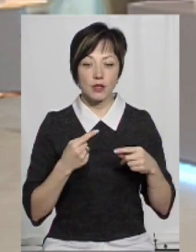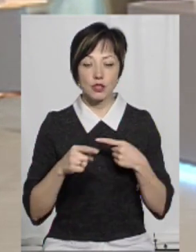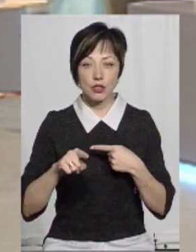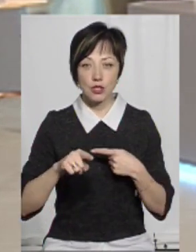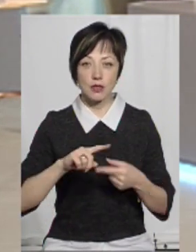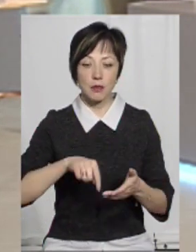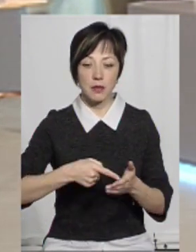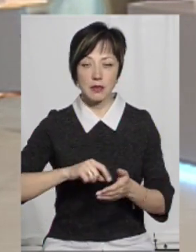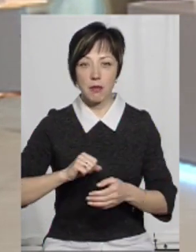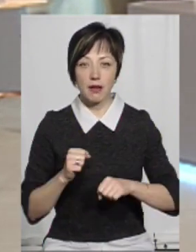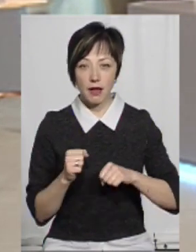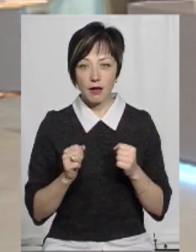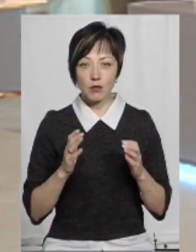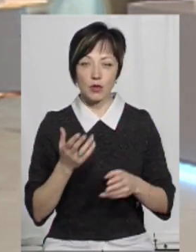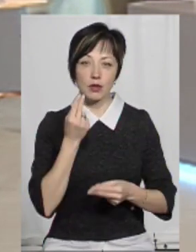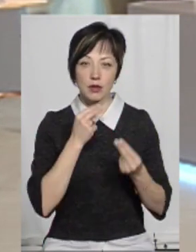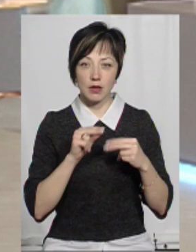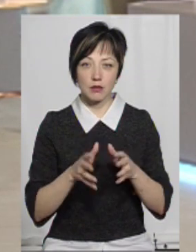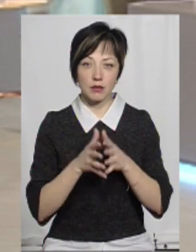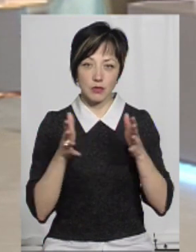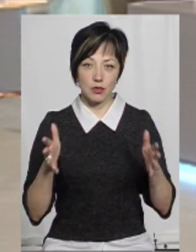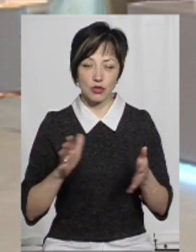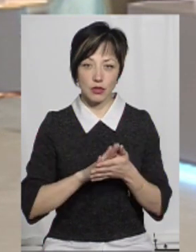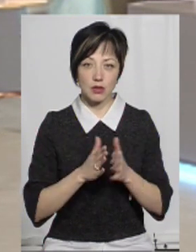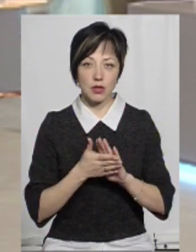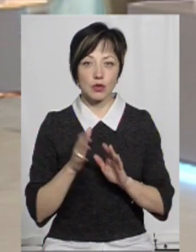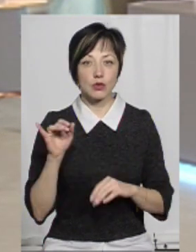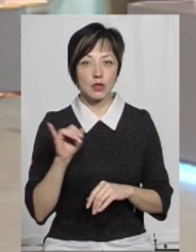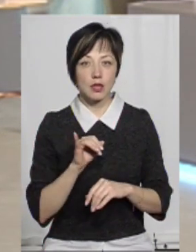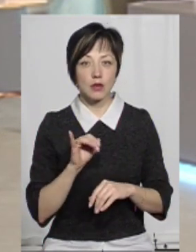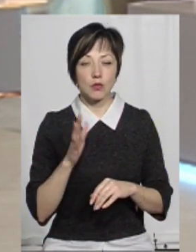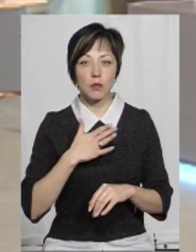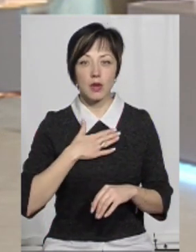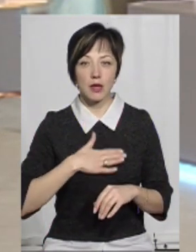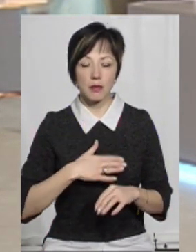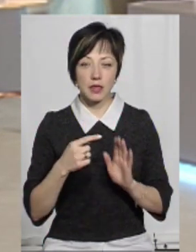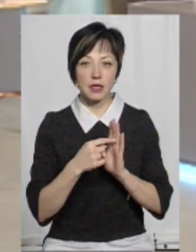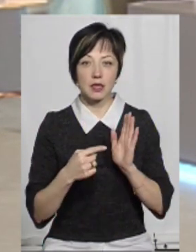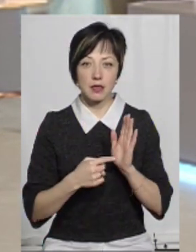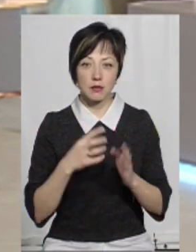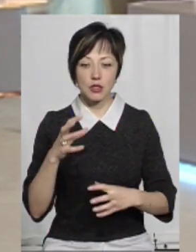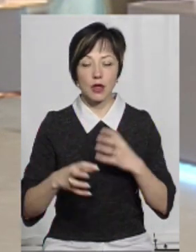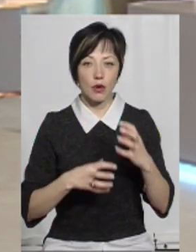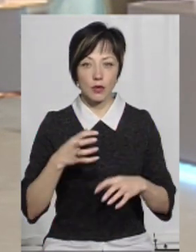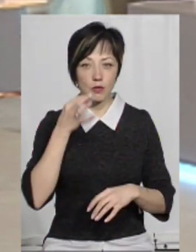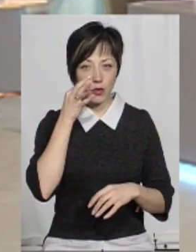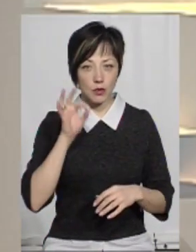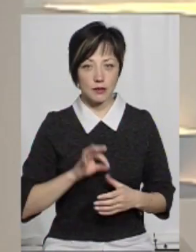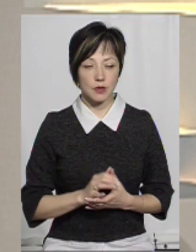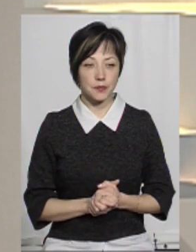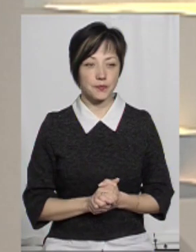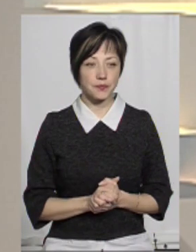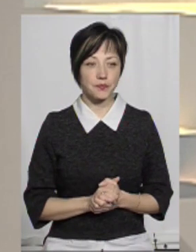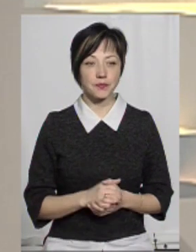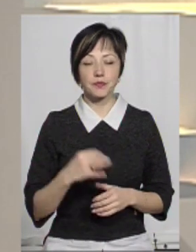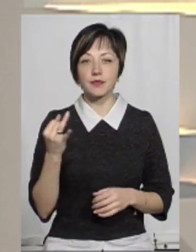інших, із своїх міст-партнерів, то буде набувати ще більшого статусу і буде приємно ділитися міжнародним досвідом. А от